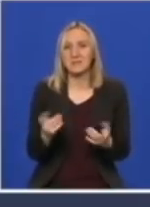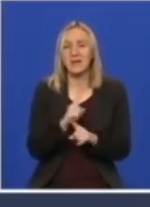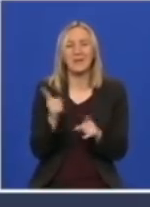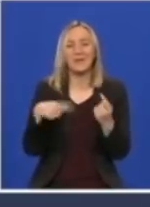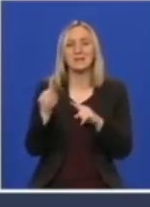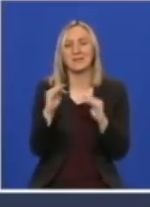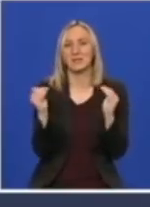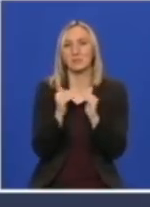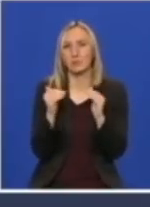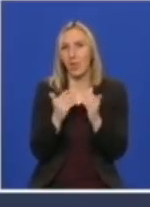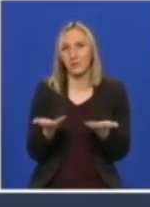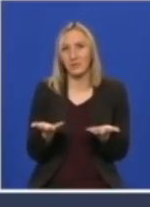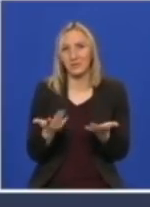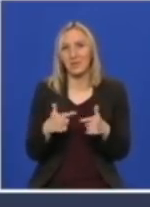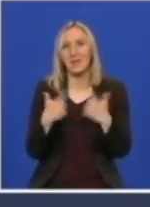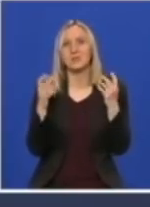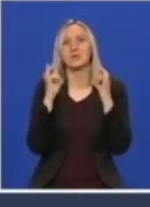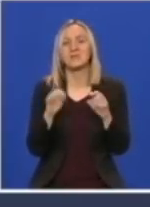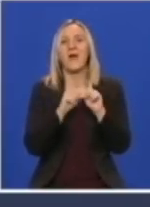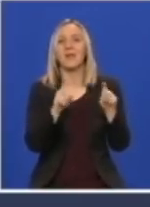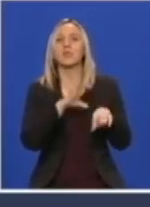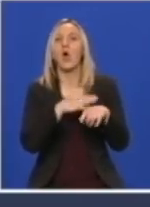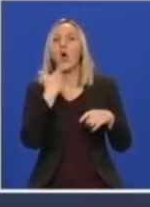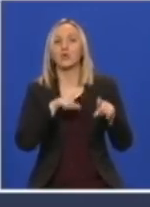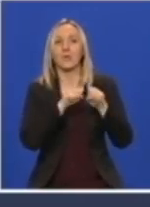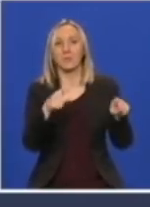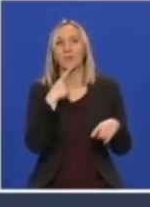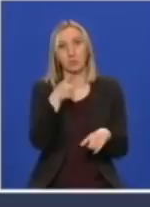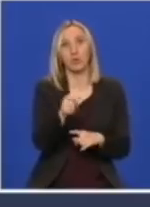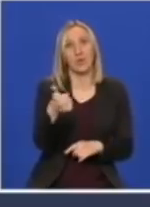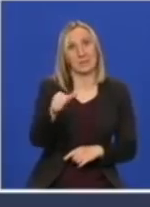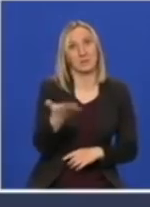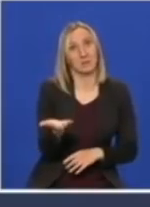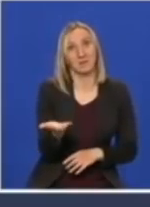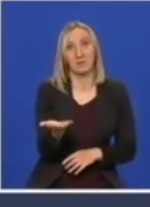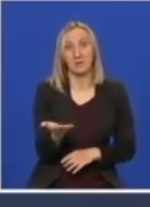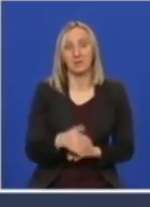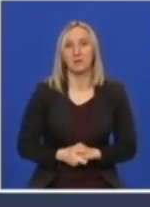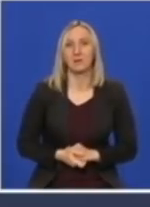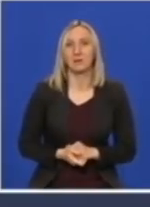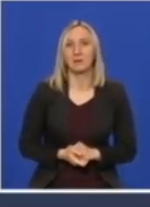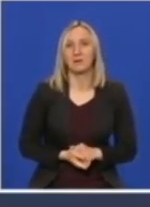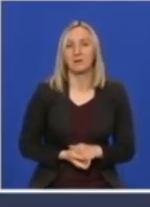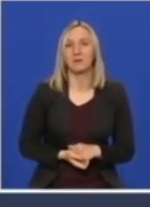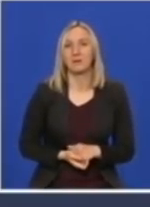složiti i jasno je da će svaki epidemijolog reći da je to rizik. Što se tiče